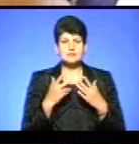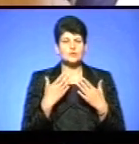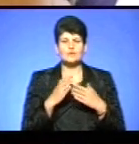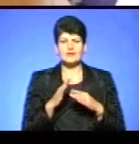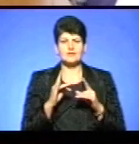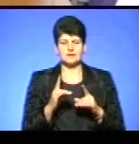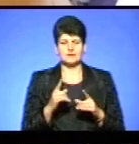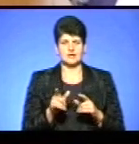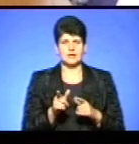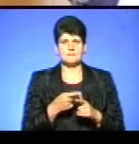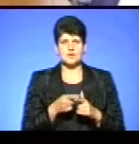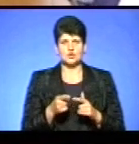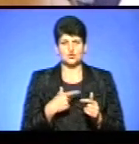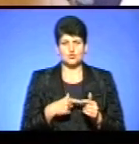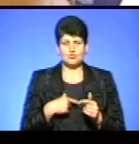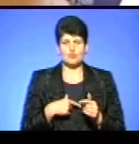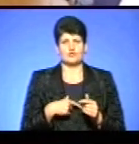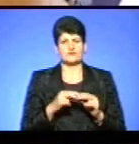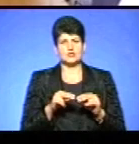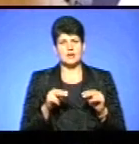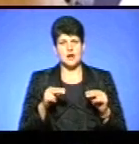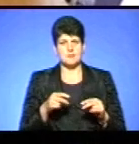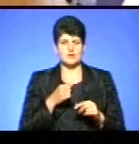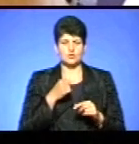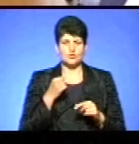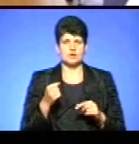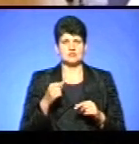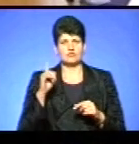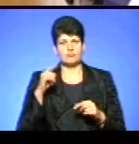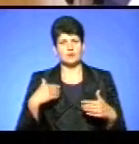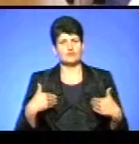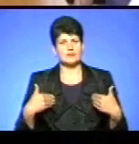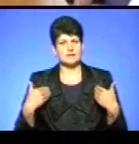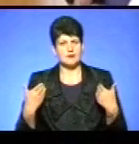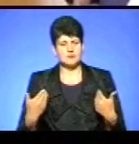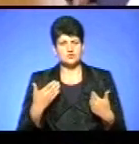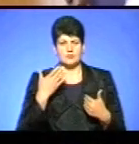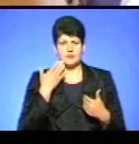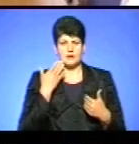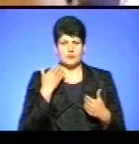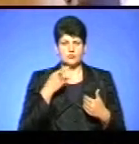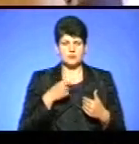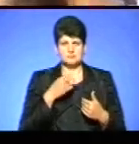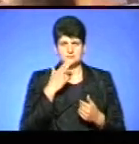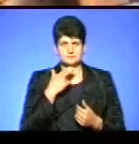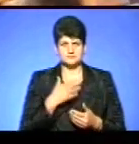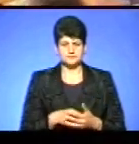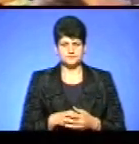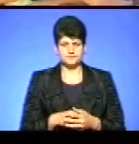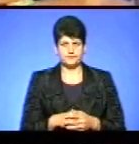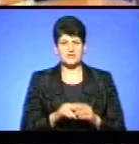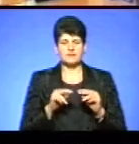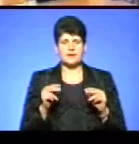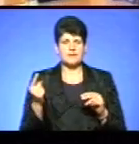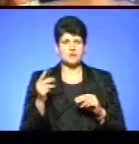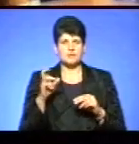собою, між однокласниками, а і з вчителями, з дорослими, чи міють вітатися, чи легко їм соціалізуватися. Учителька